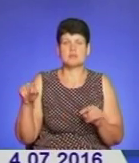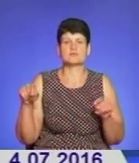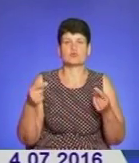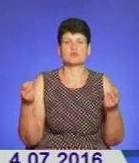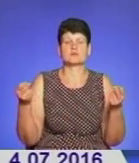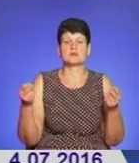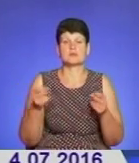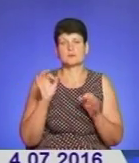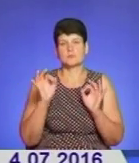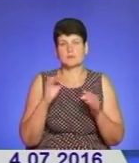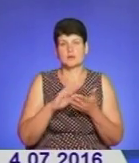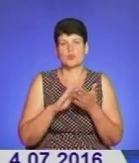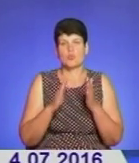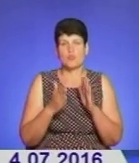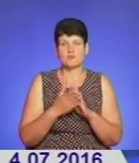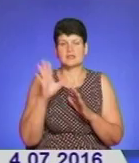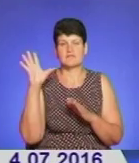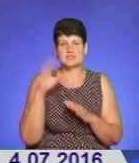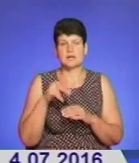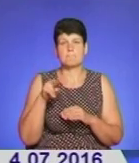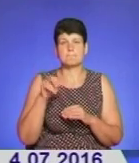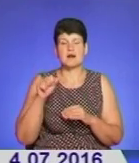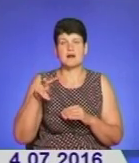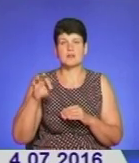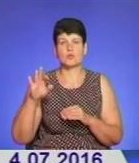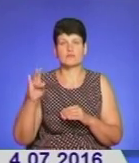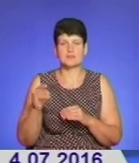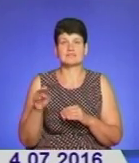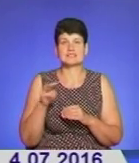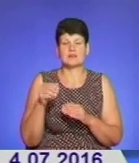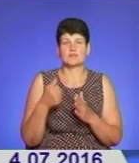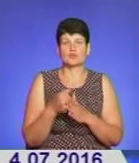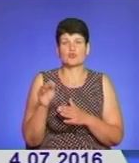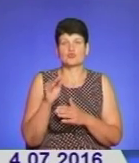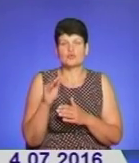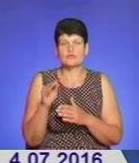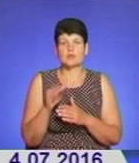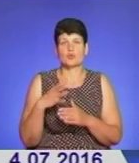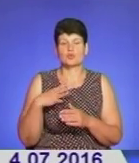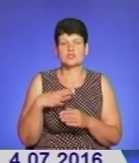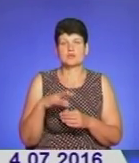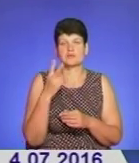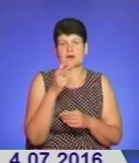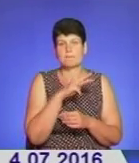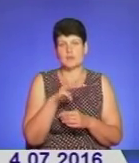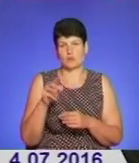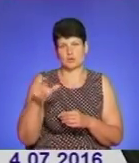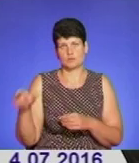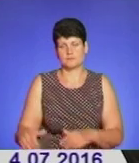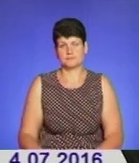сприятливі умови для всіх паломників. Загалом з травня по жовтень у Зарваниці очікують близько 2 мільйонів прочан.